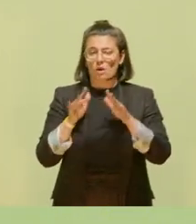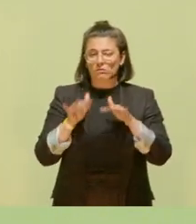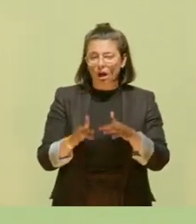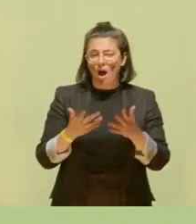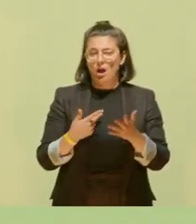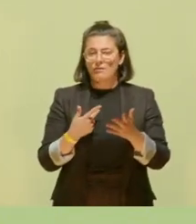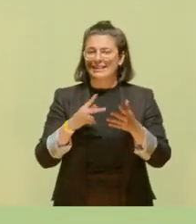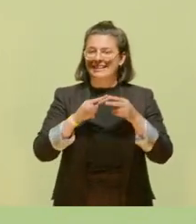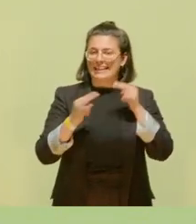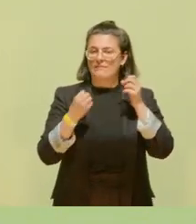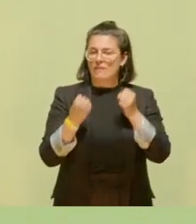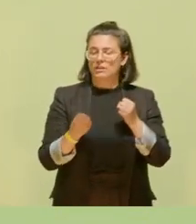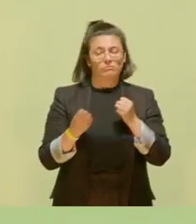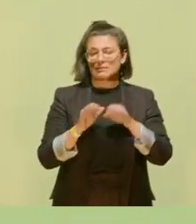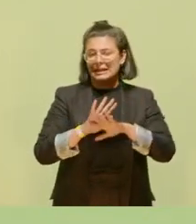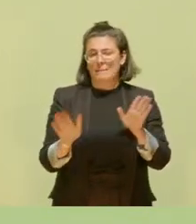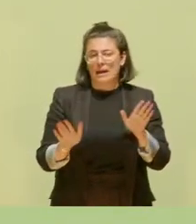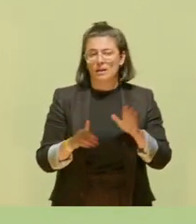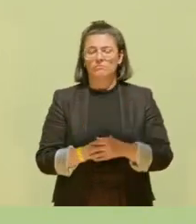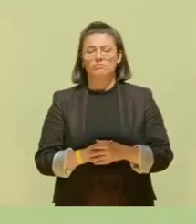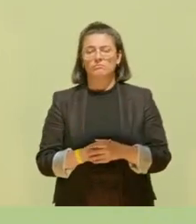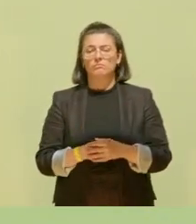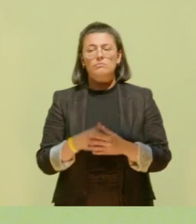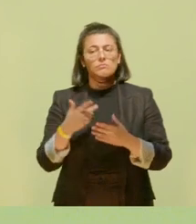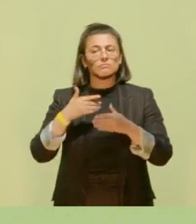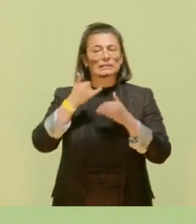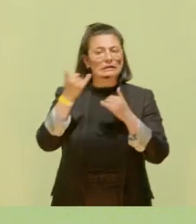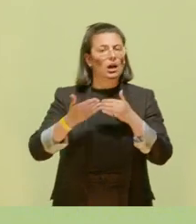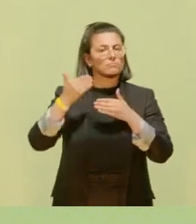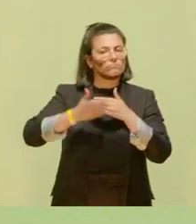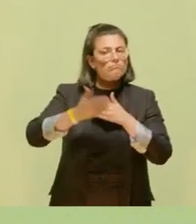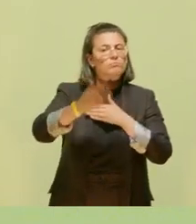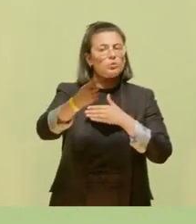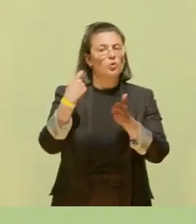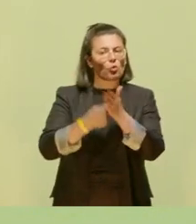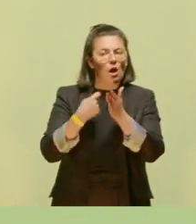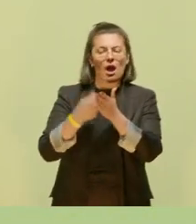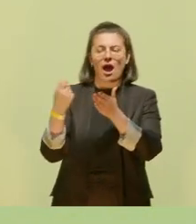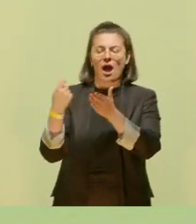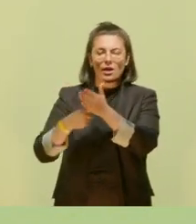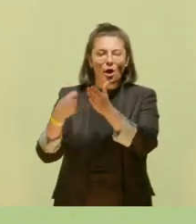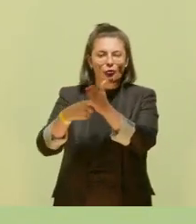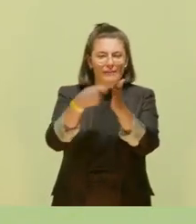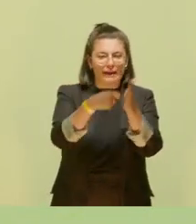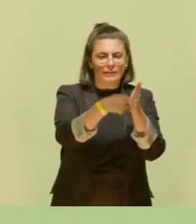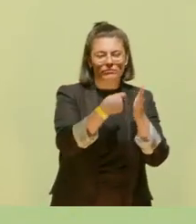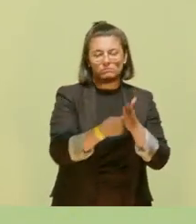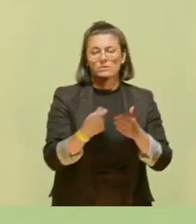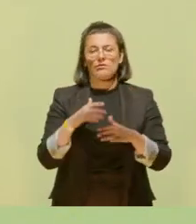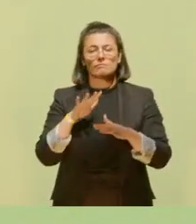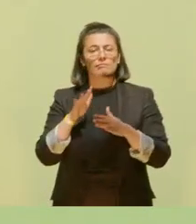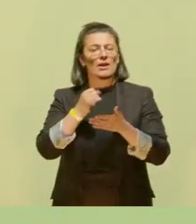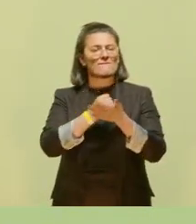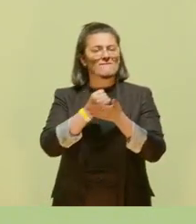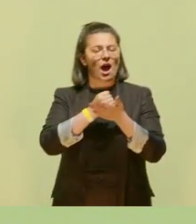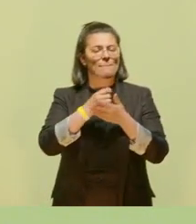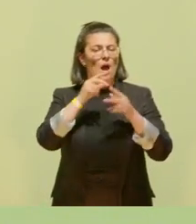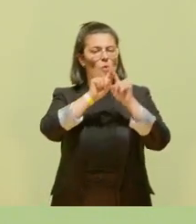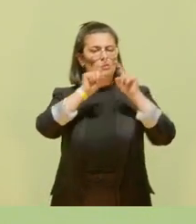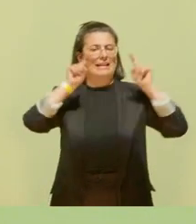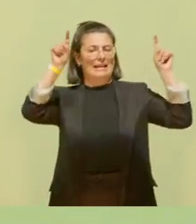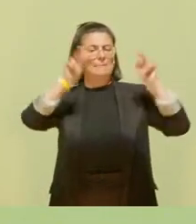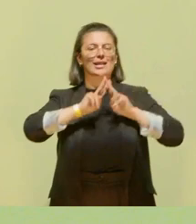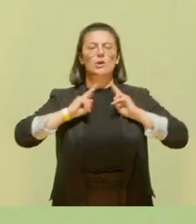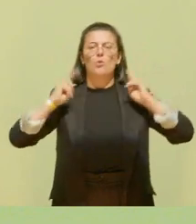Saatgut muss jedes Jahr aufs Neue für teuer Geld gekauft werden. Und große Pharmaunternehmen aus dem